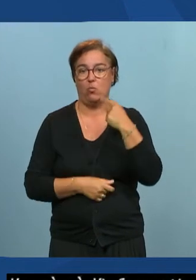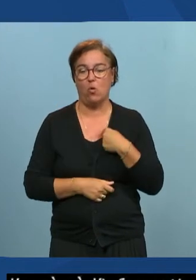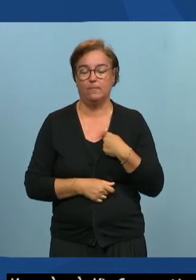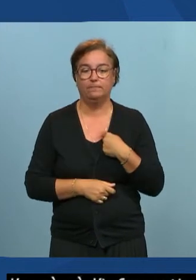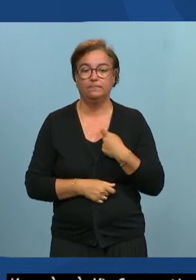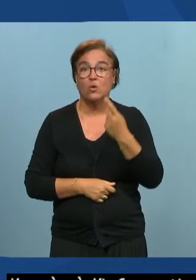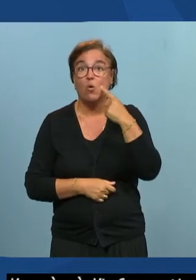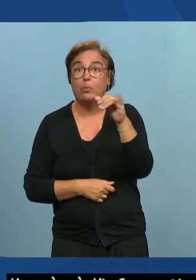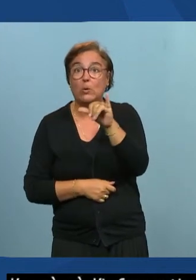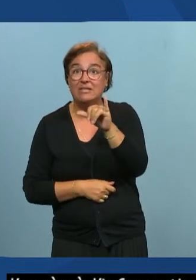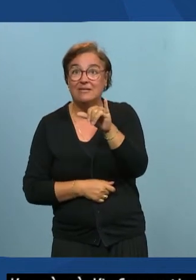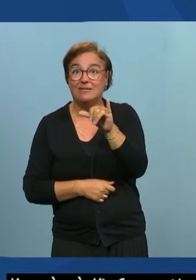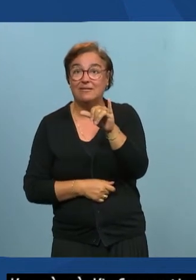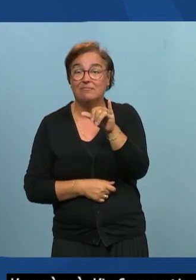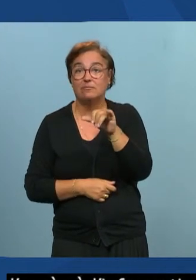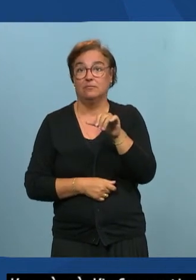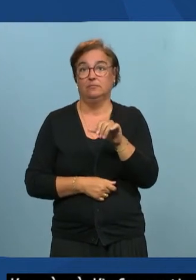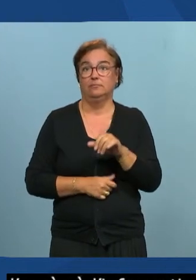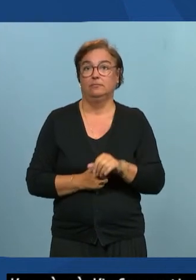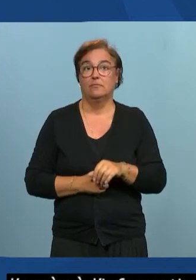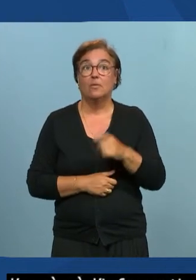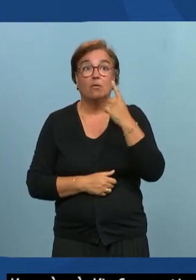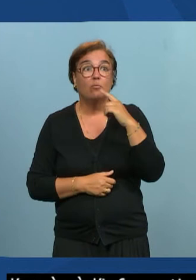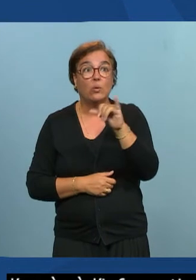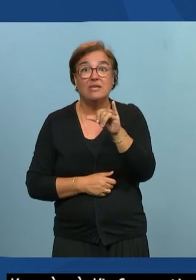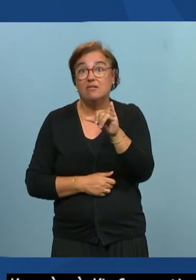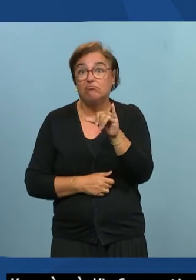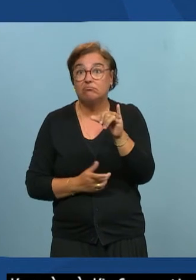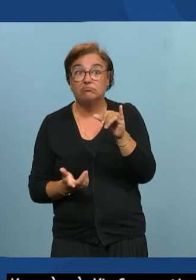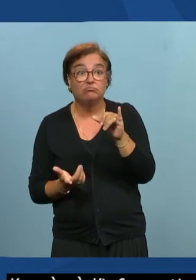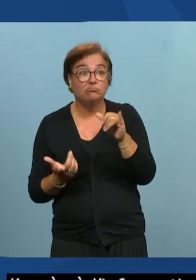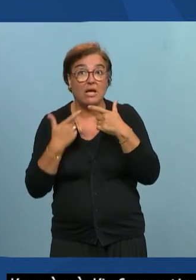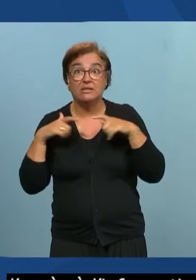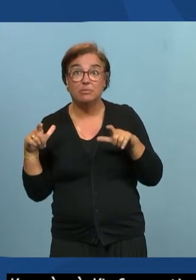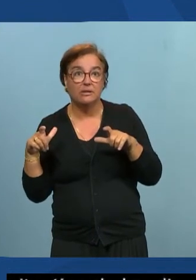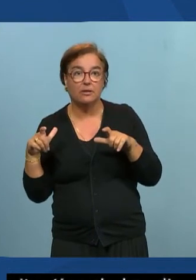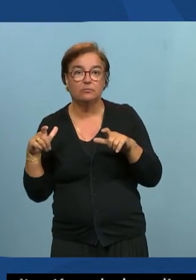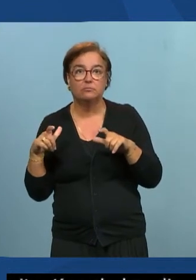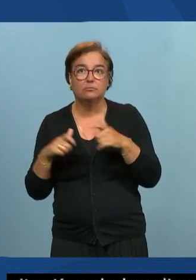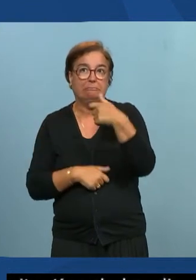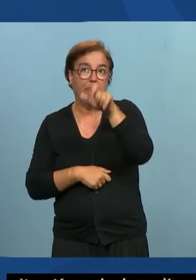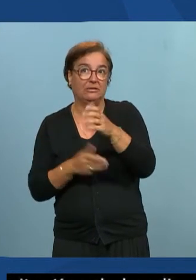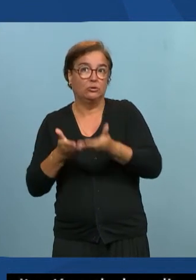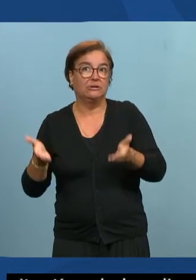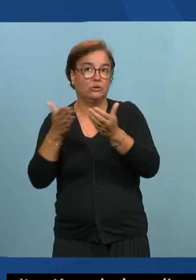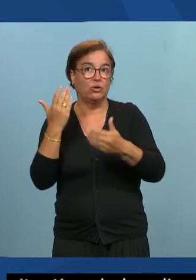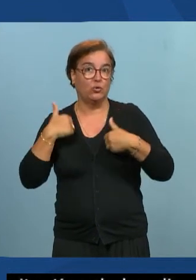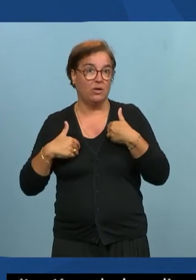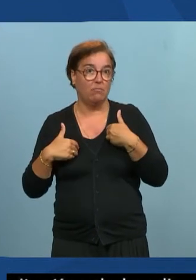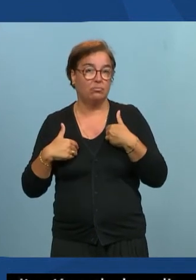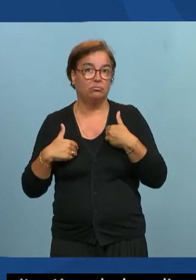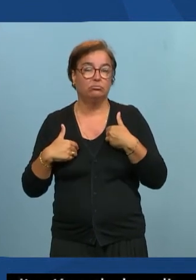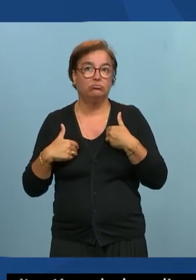Pour qui ? À qui est destinée cette question de l'accessibilité ? Aux personnes en situation de handicap, au sens